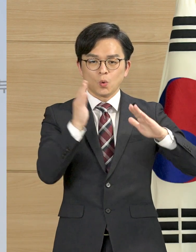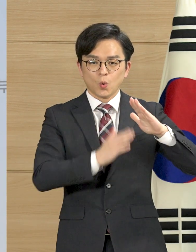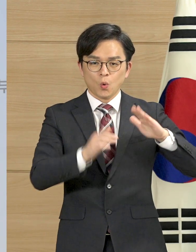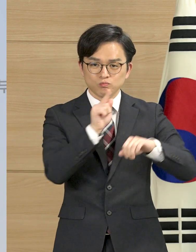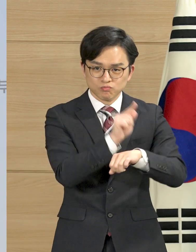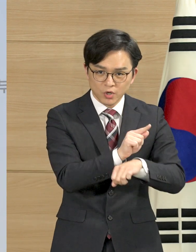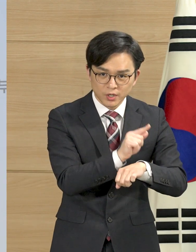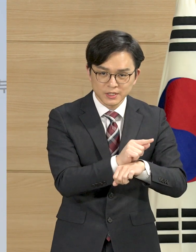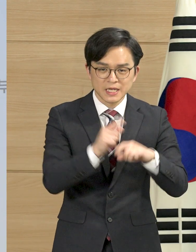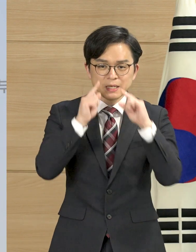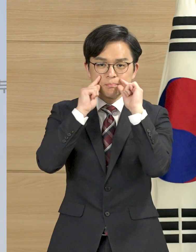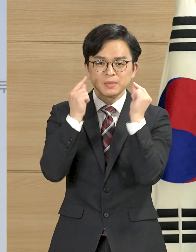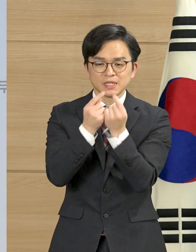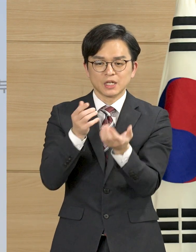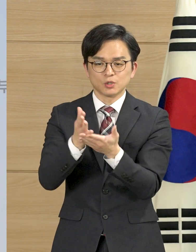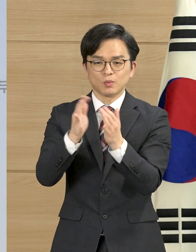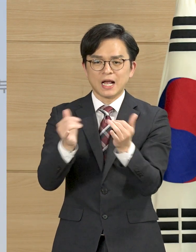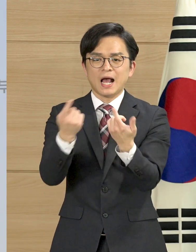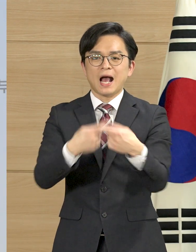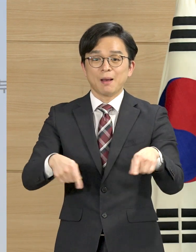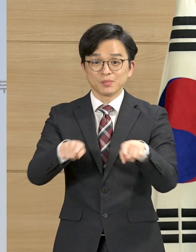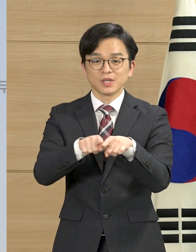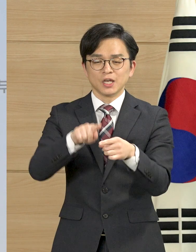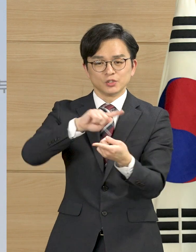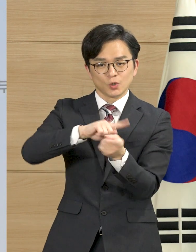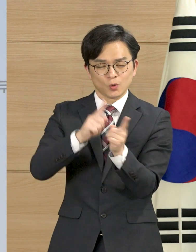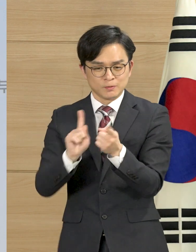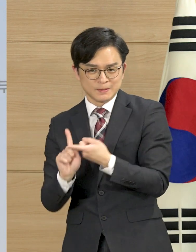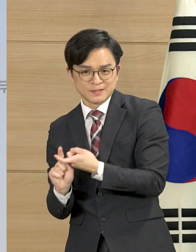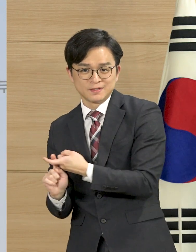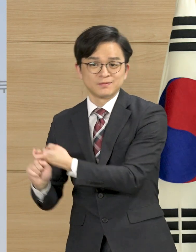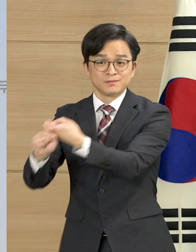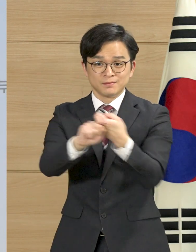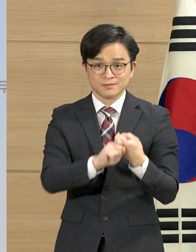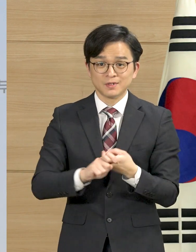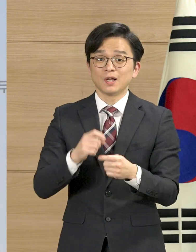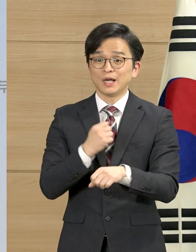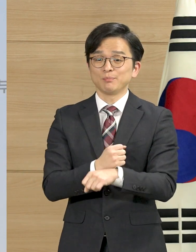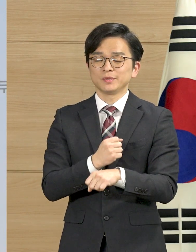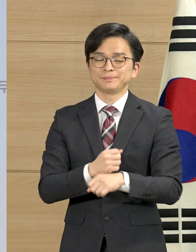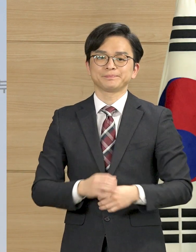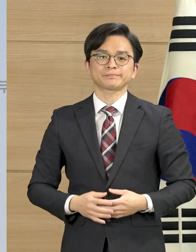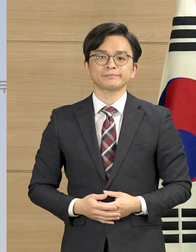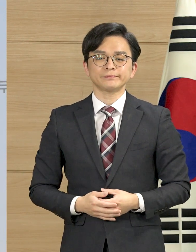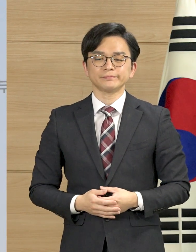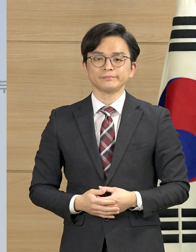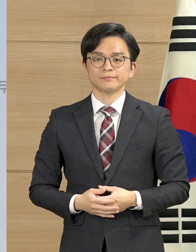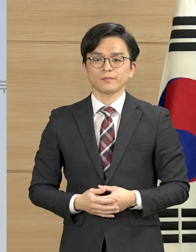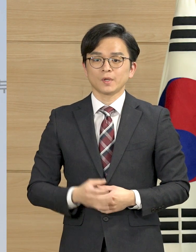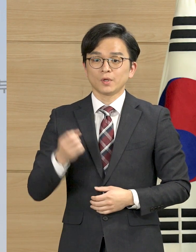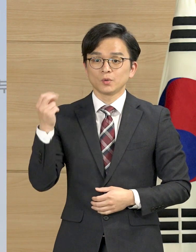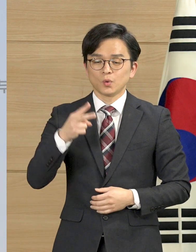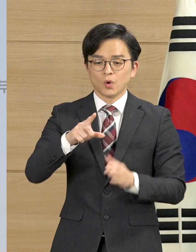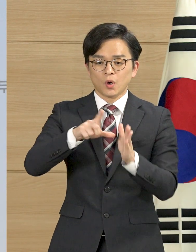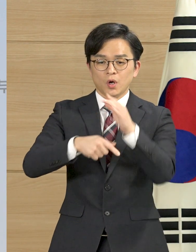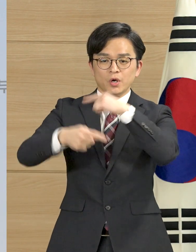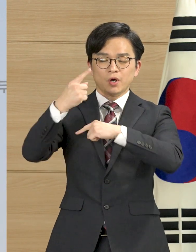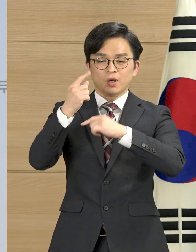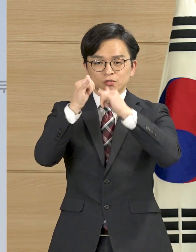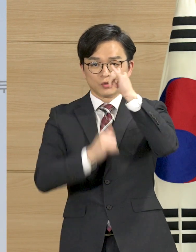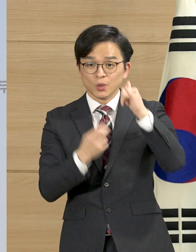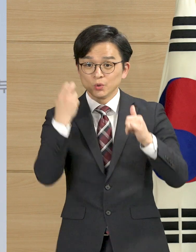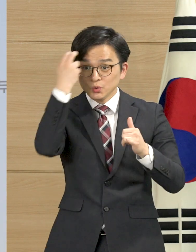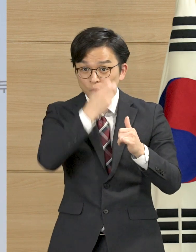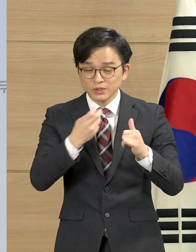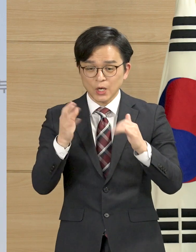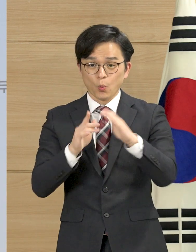민간 모집인력을 통해 의료전도 충분히 확보하겠습니다. 역학조사 인력도